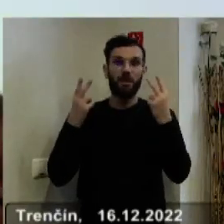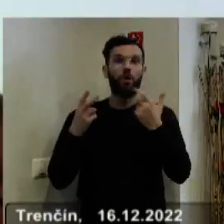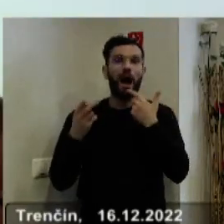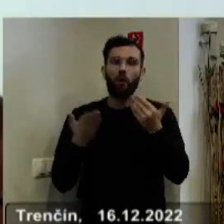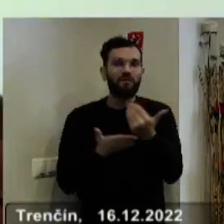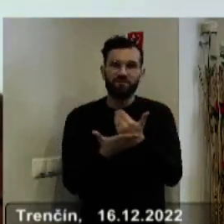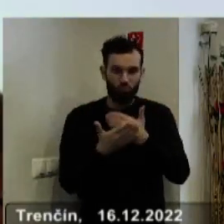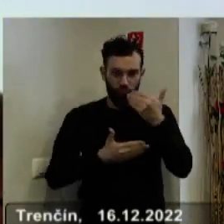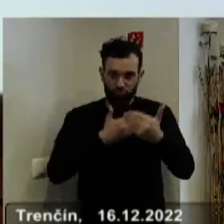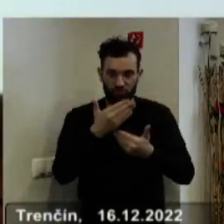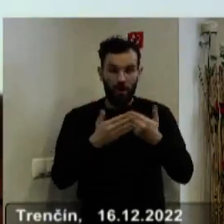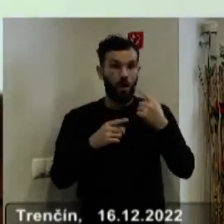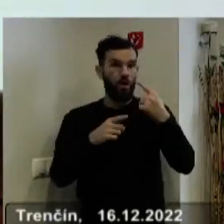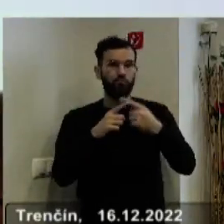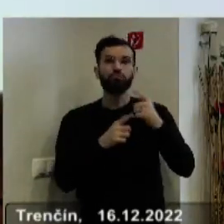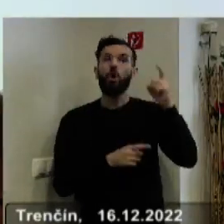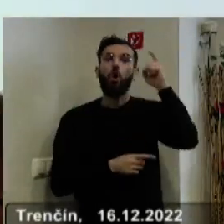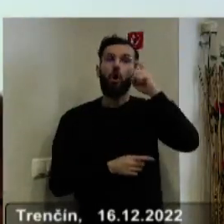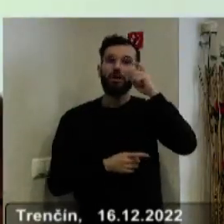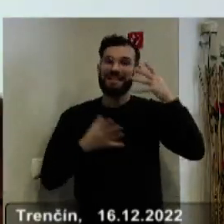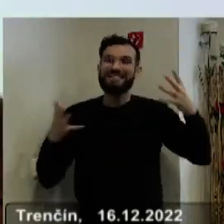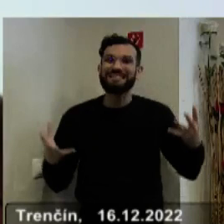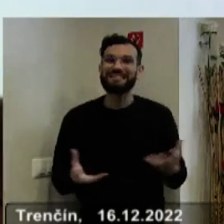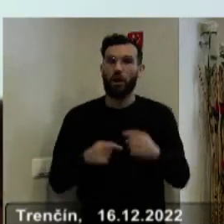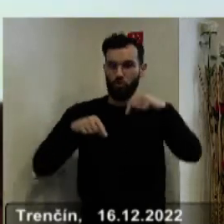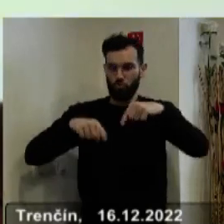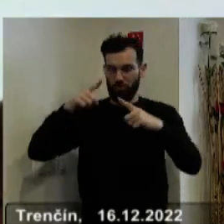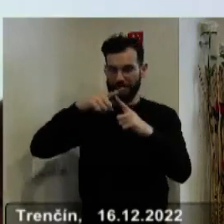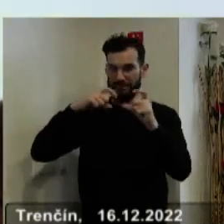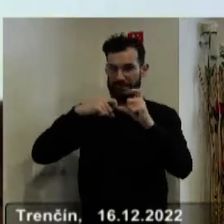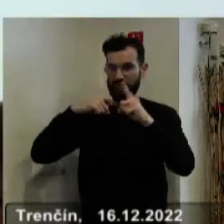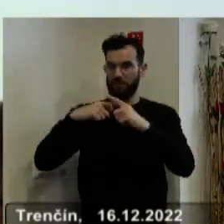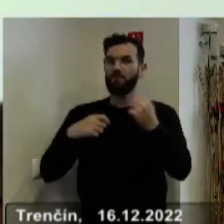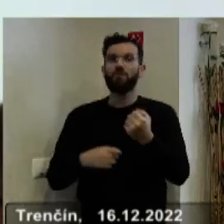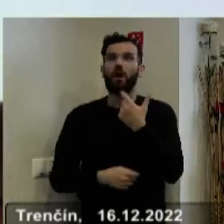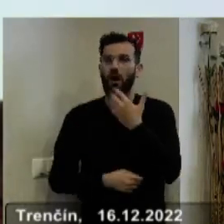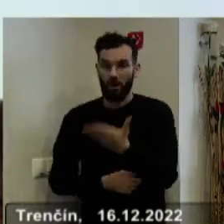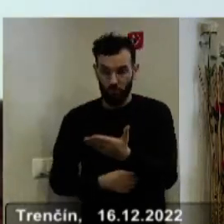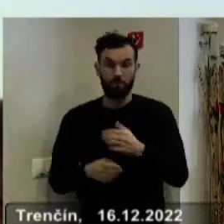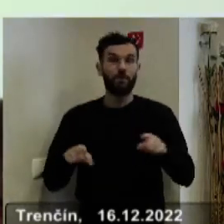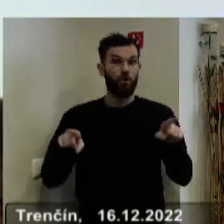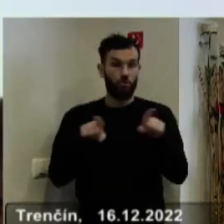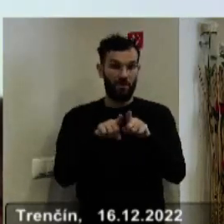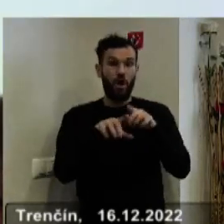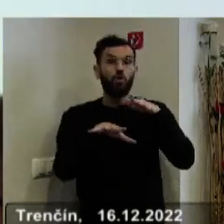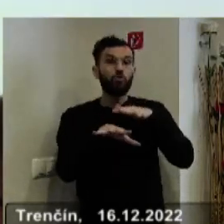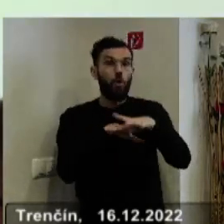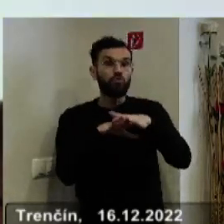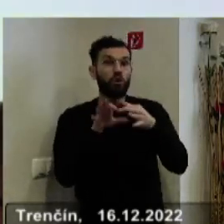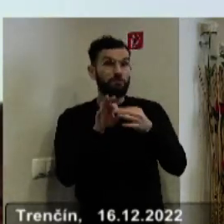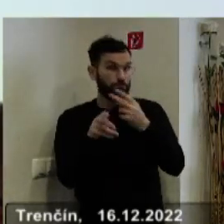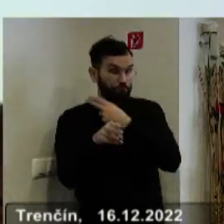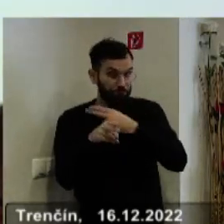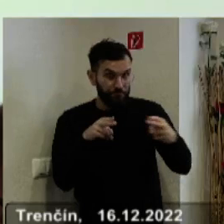prostriedkami organizácií zriadovateľskej pôsobnosti Trenčanského samozprávneho kraja a zároveň kontroly plnenia a